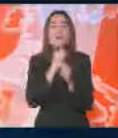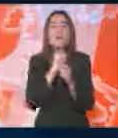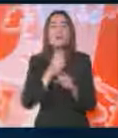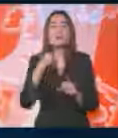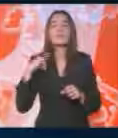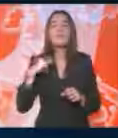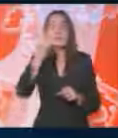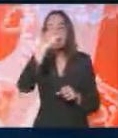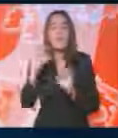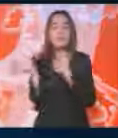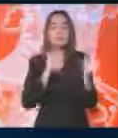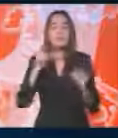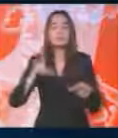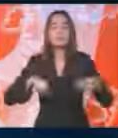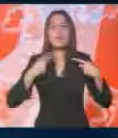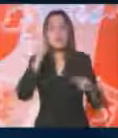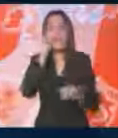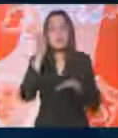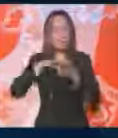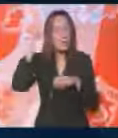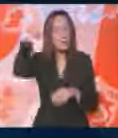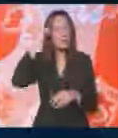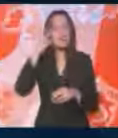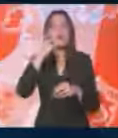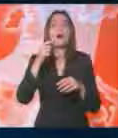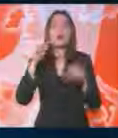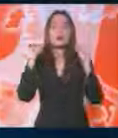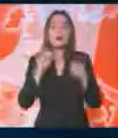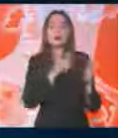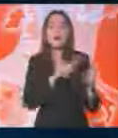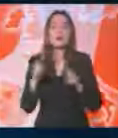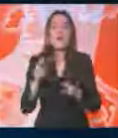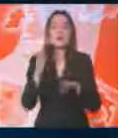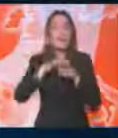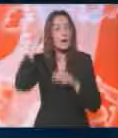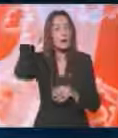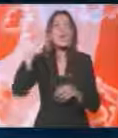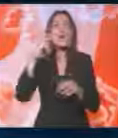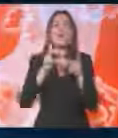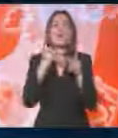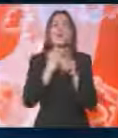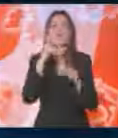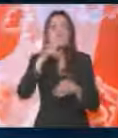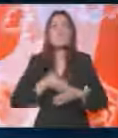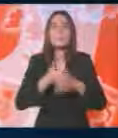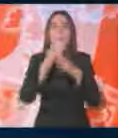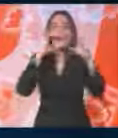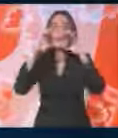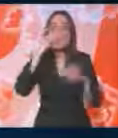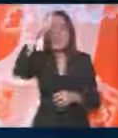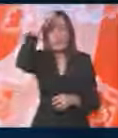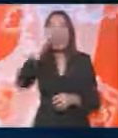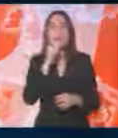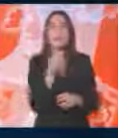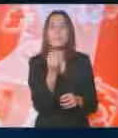boljeg i bezbednijeg života ljudi na Kosovo. Uz postavljanjem vladavine prava na Kosovu, EULEX može pomoći i dialogu Beograda i Prištine,